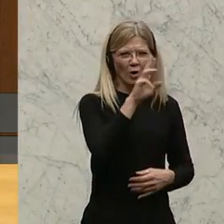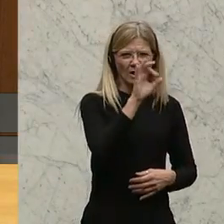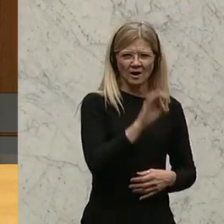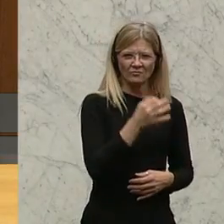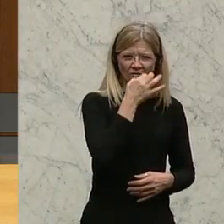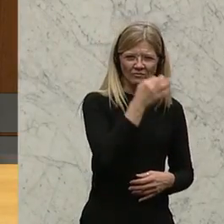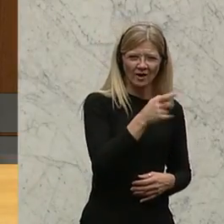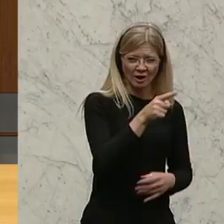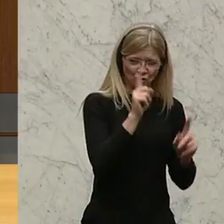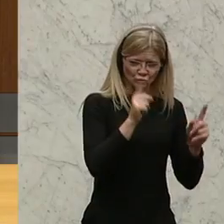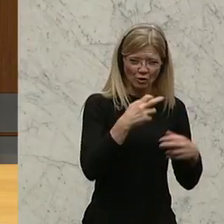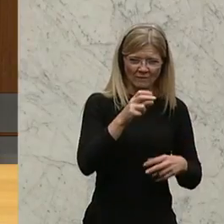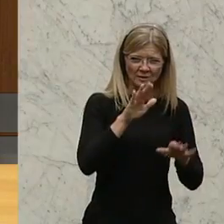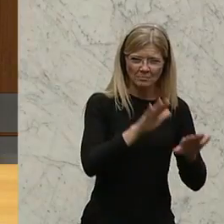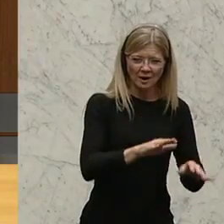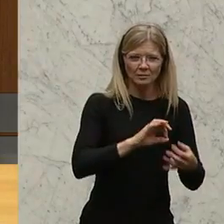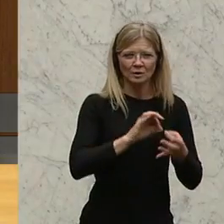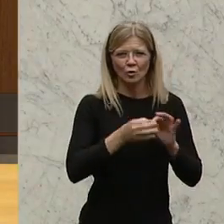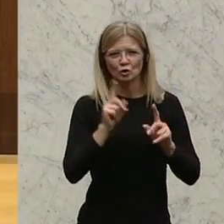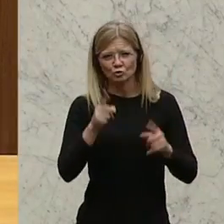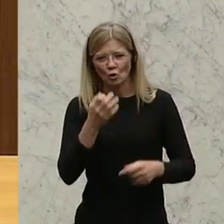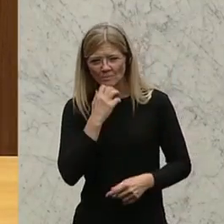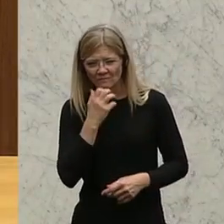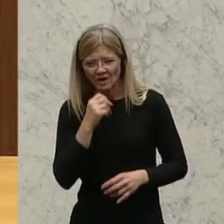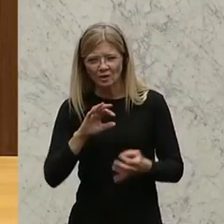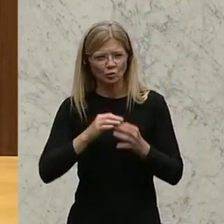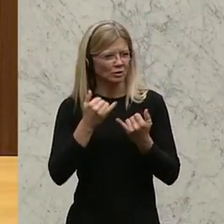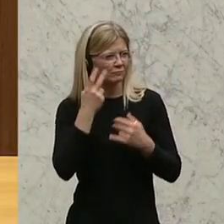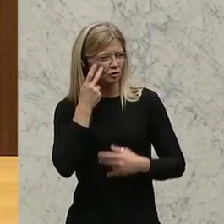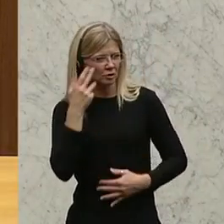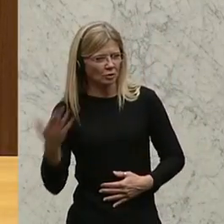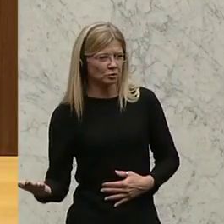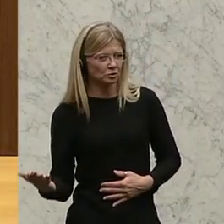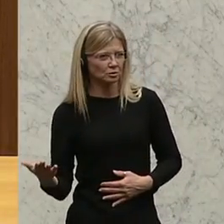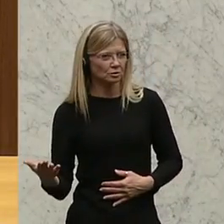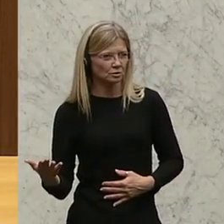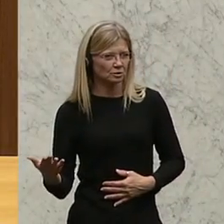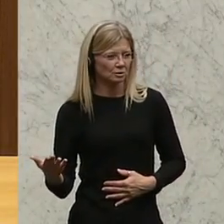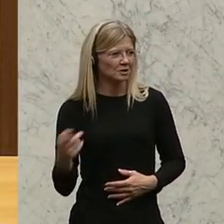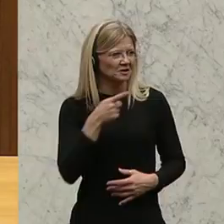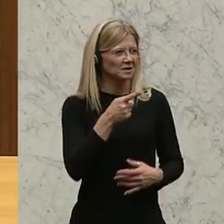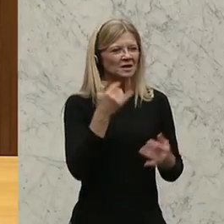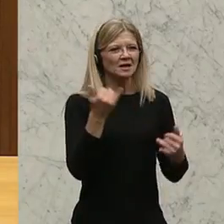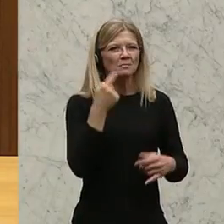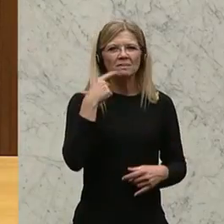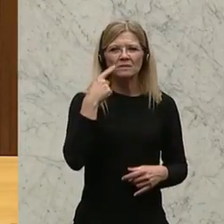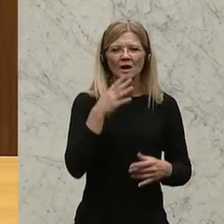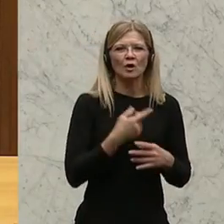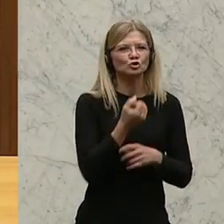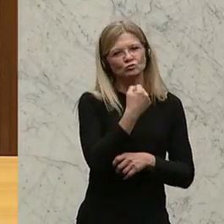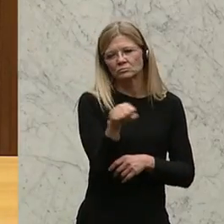ob man privatisiert werden soll oder wie das ausschauen soll. Ich ernte da immer heftiges Kopfschütteln bei den NEOS, wenn ich